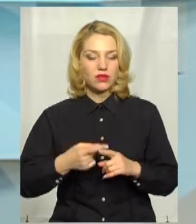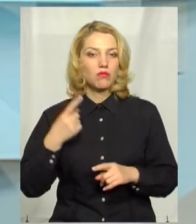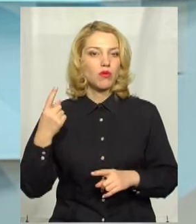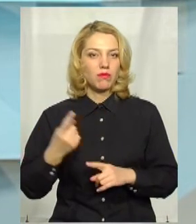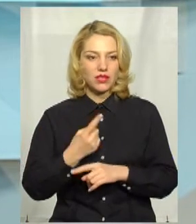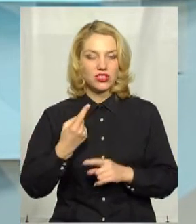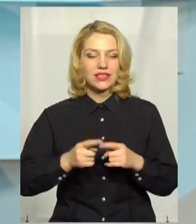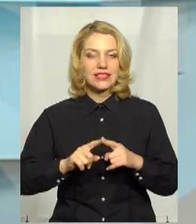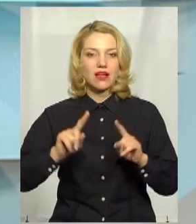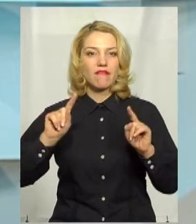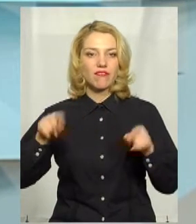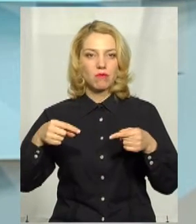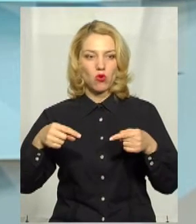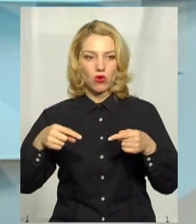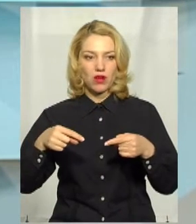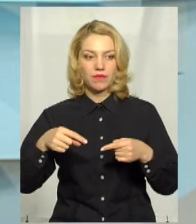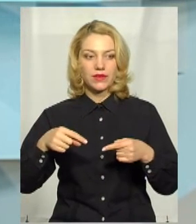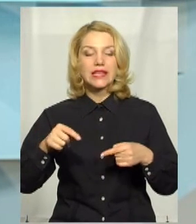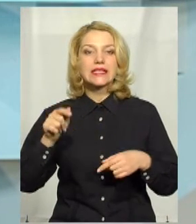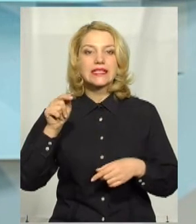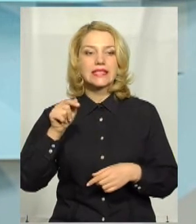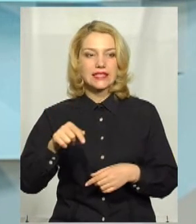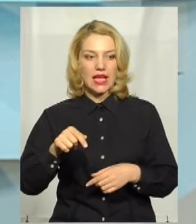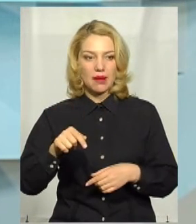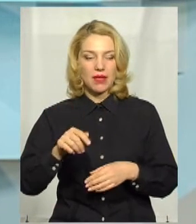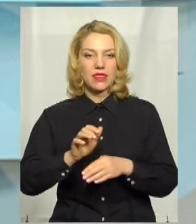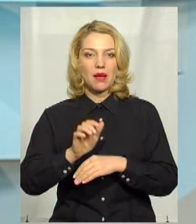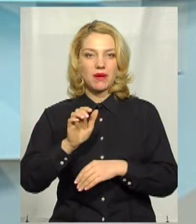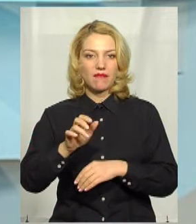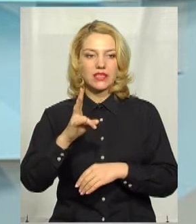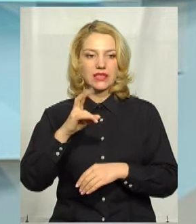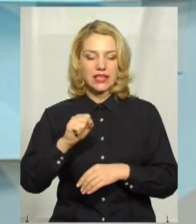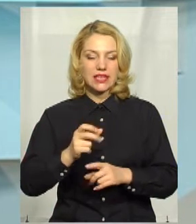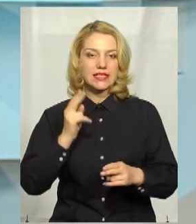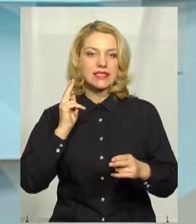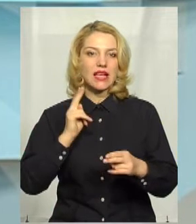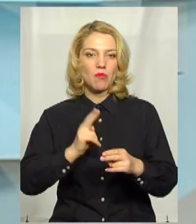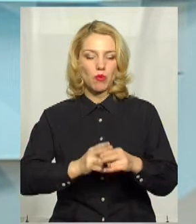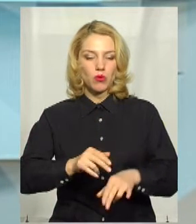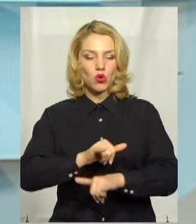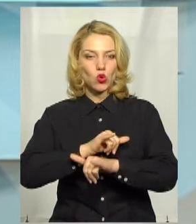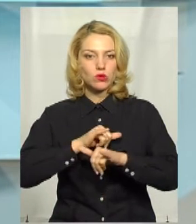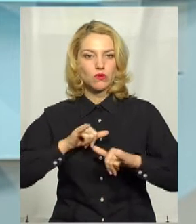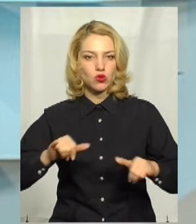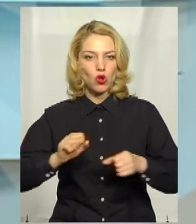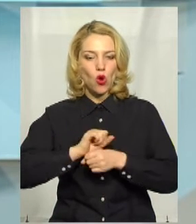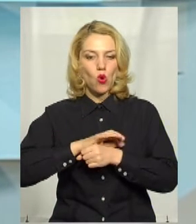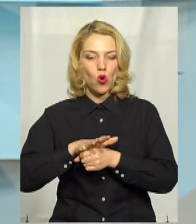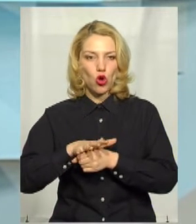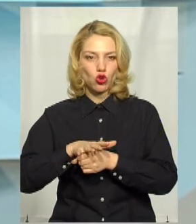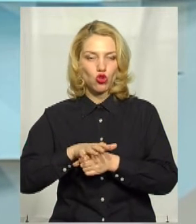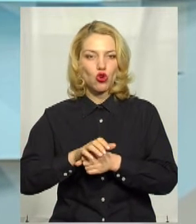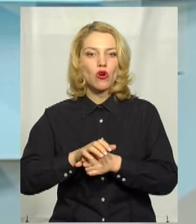вимога саме направлена на запобігання розповсюдження коронавірусу. І на